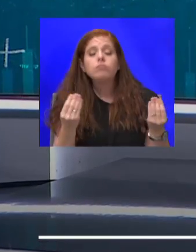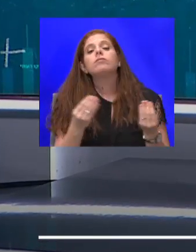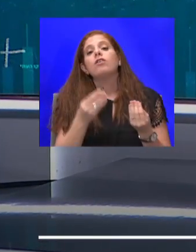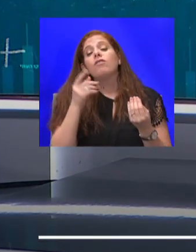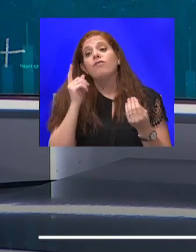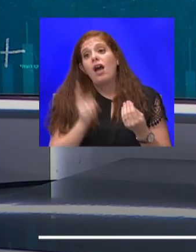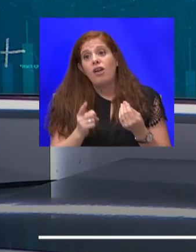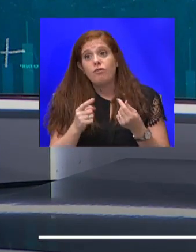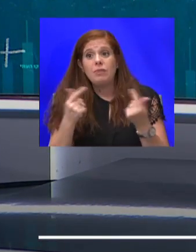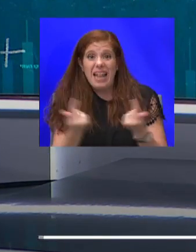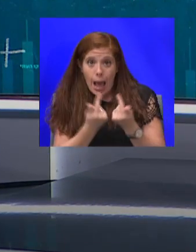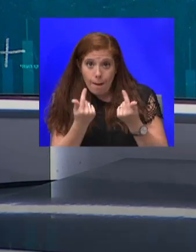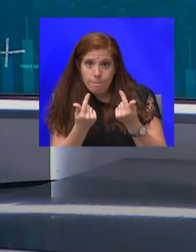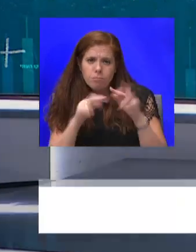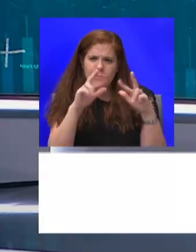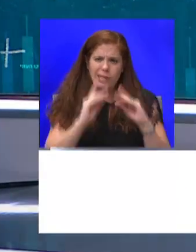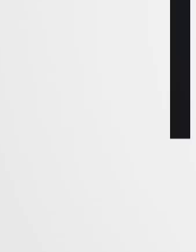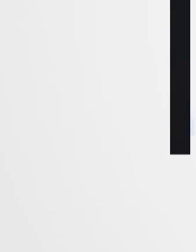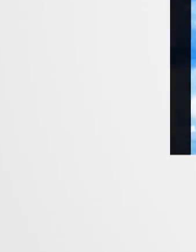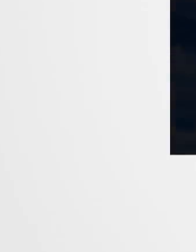יצירתיות. עסקה קצרה, מיד חוזרים.